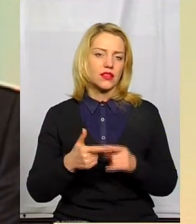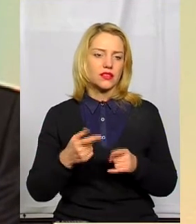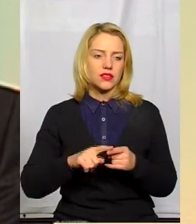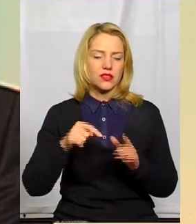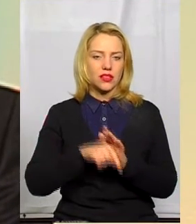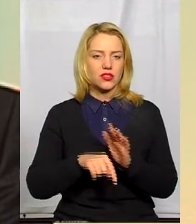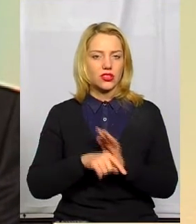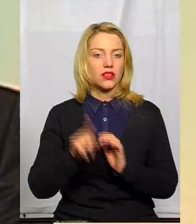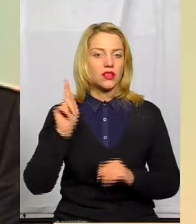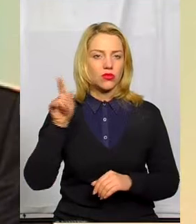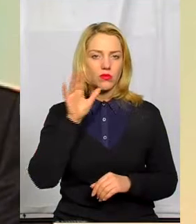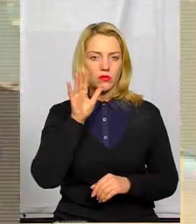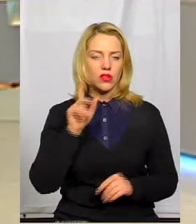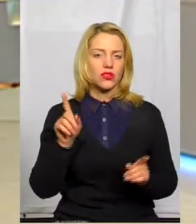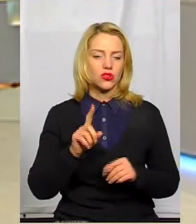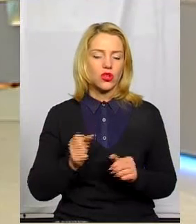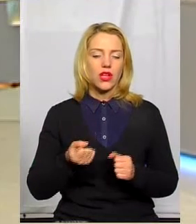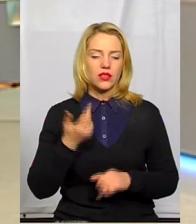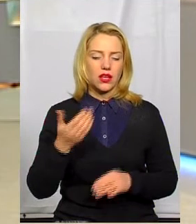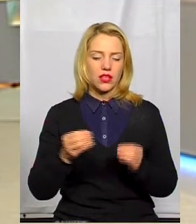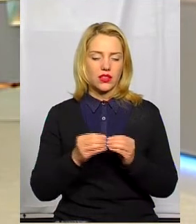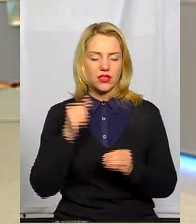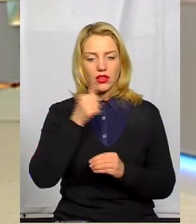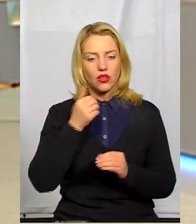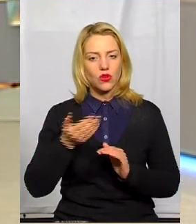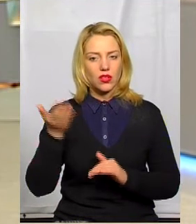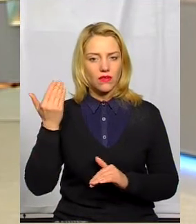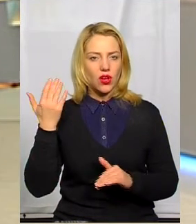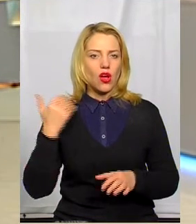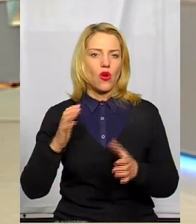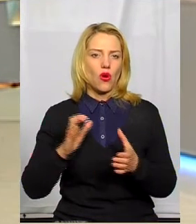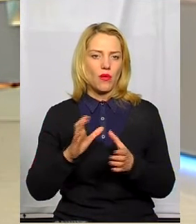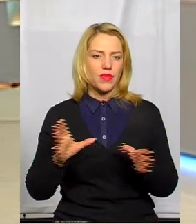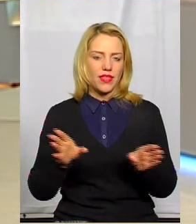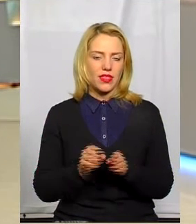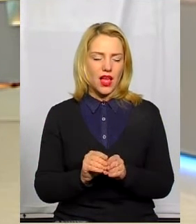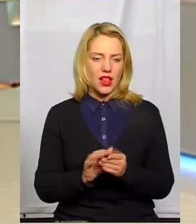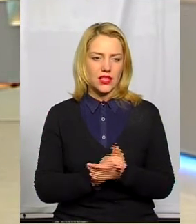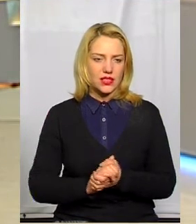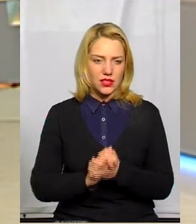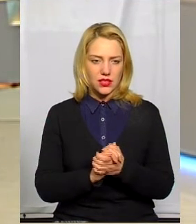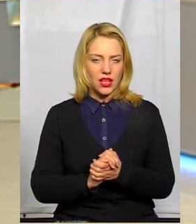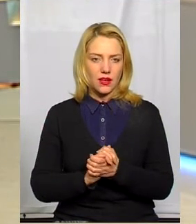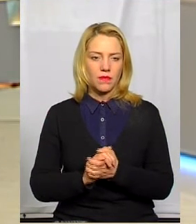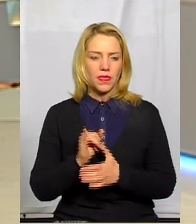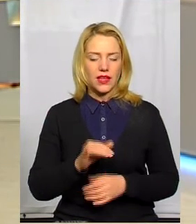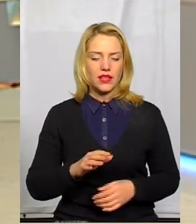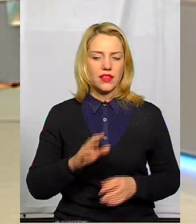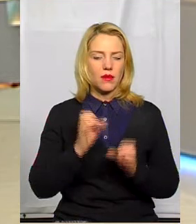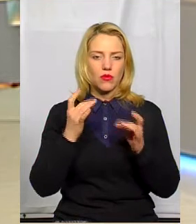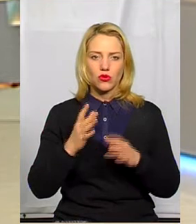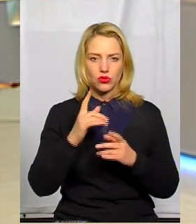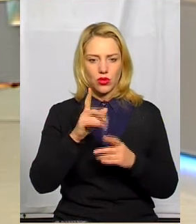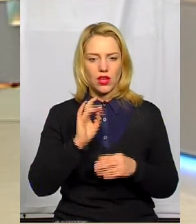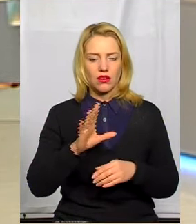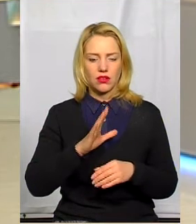момент, знову, що декілька десятків років тому об'єдналися не так, як конкретно дві республіки, а території країни, які